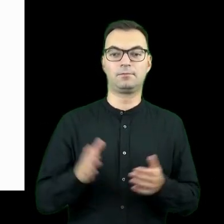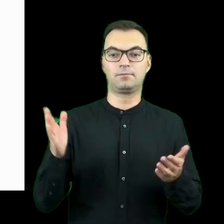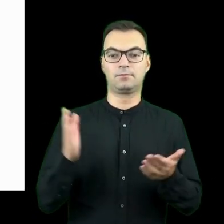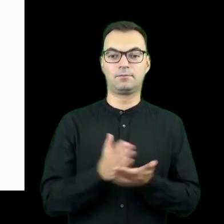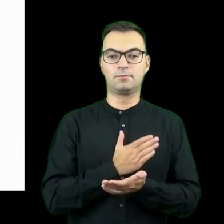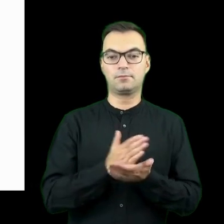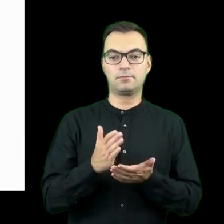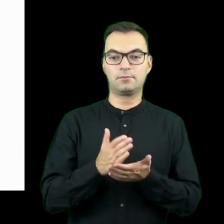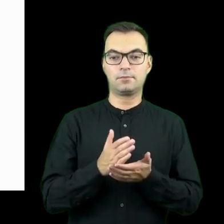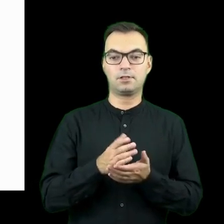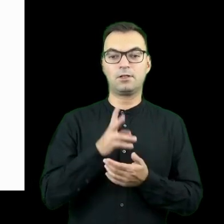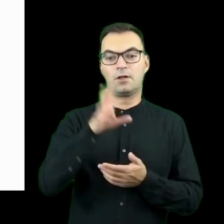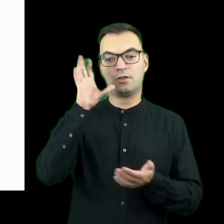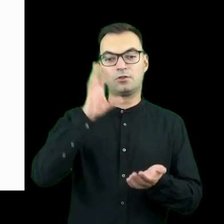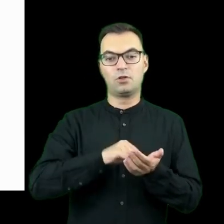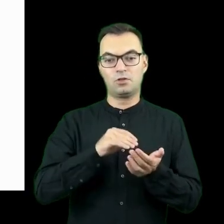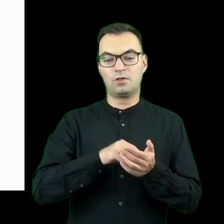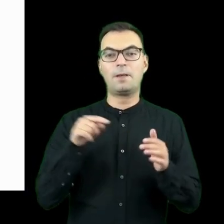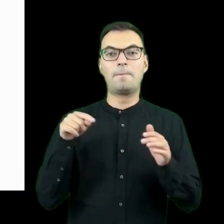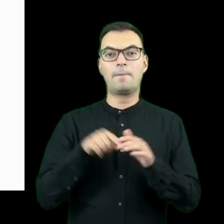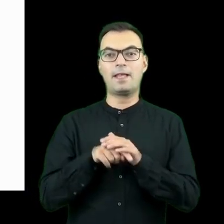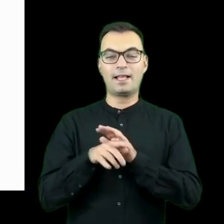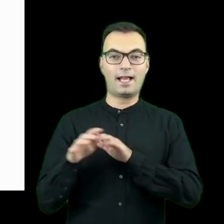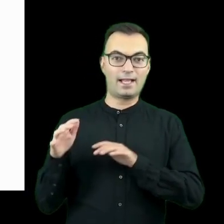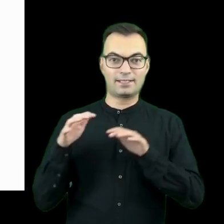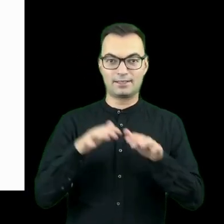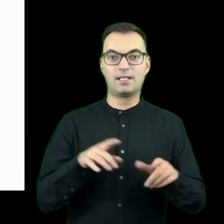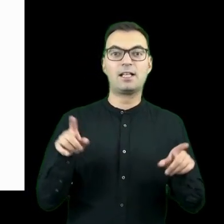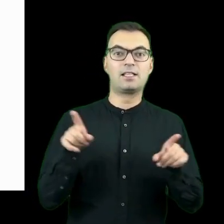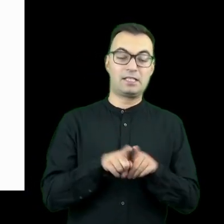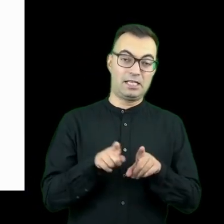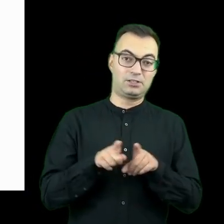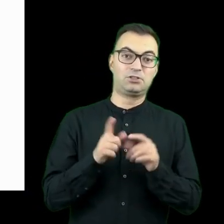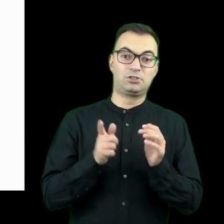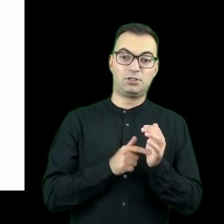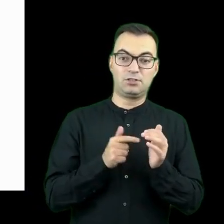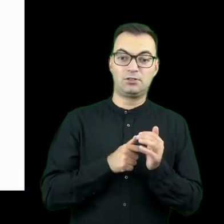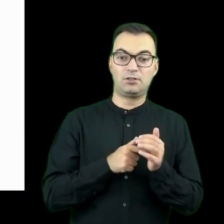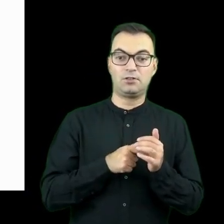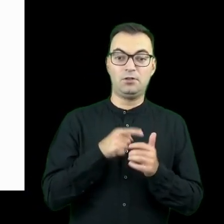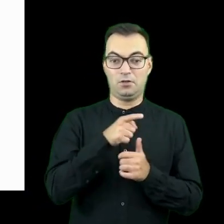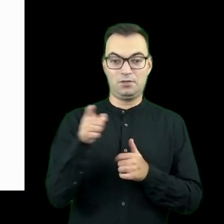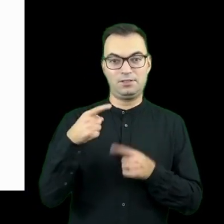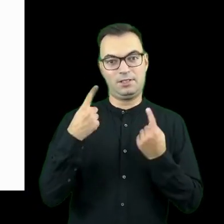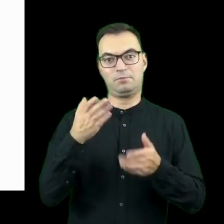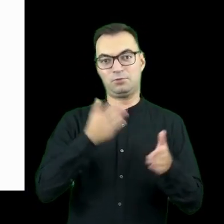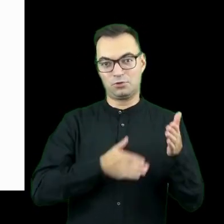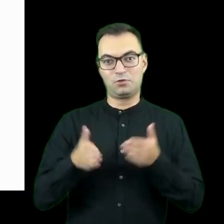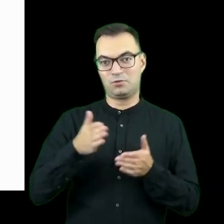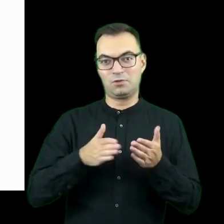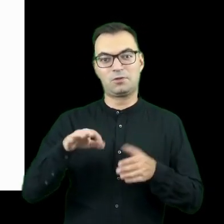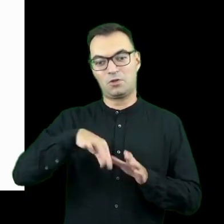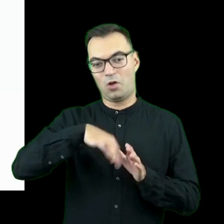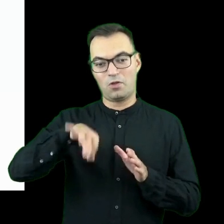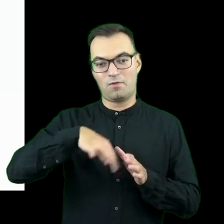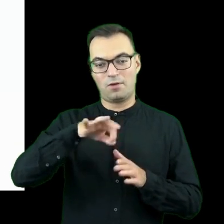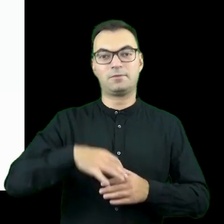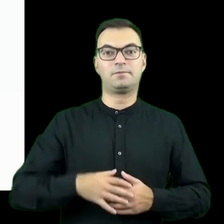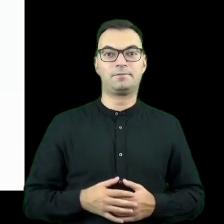kuchnia osób z doświadczeniem migrańskim i bardzo często też przygotowywana przez takie właśnie osoby.